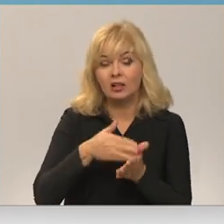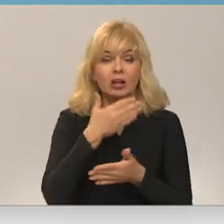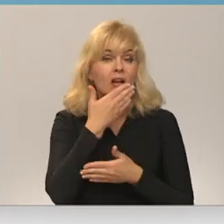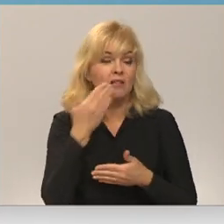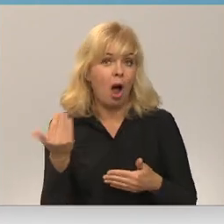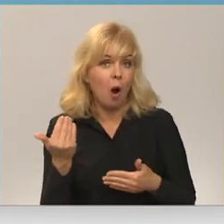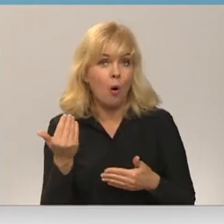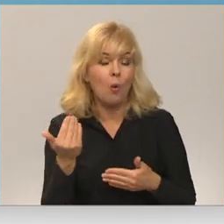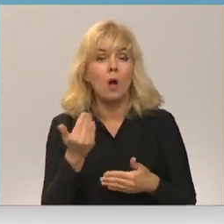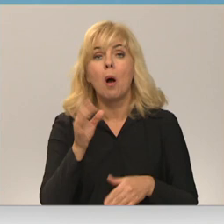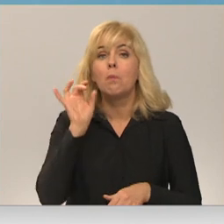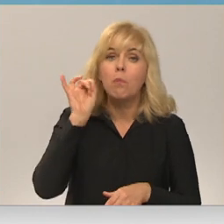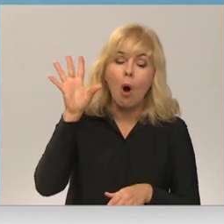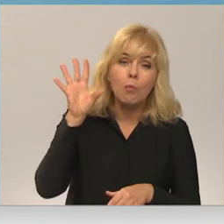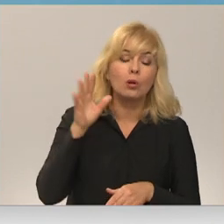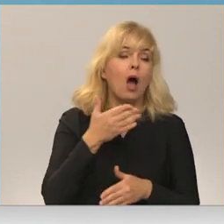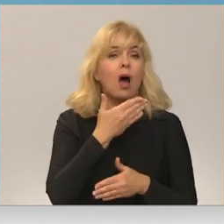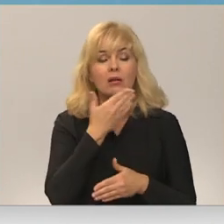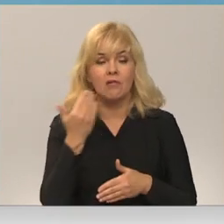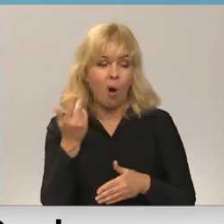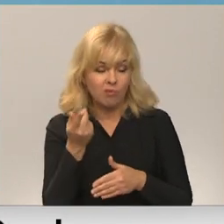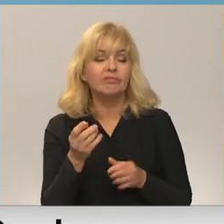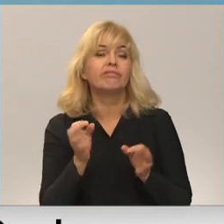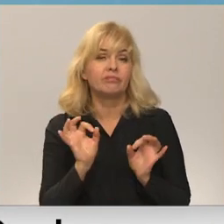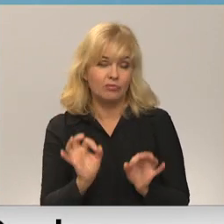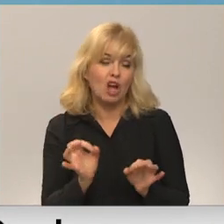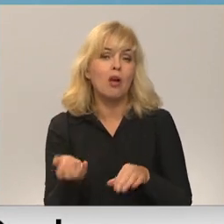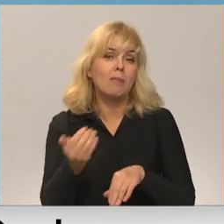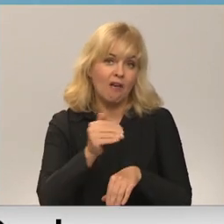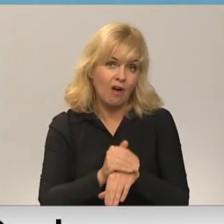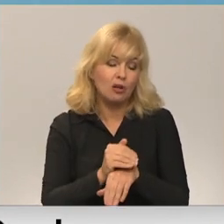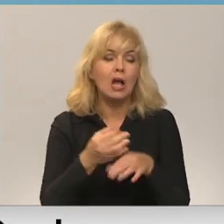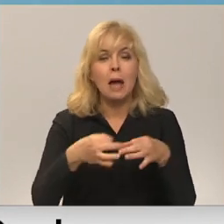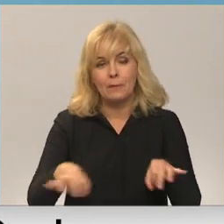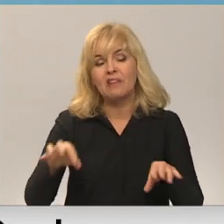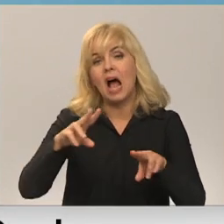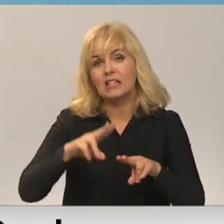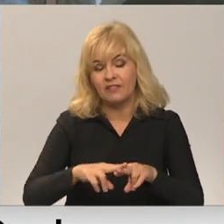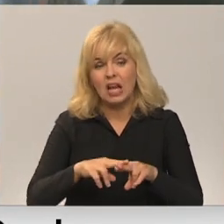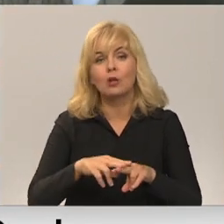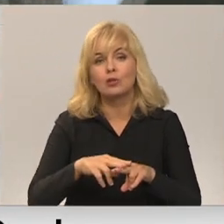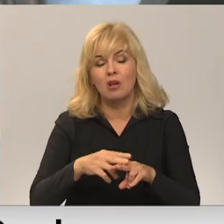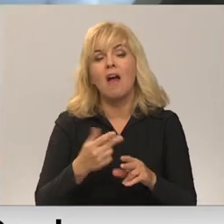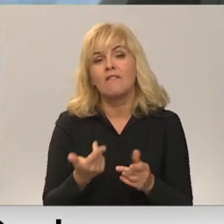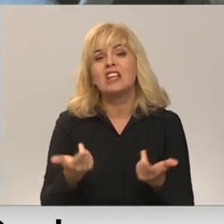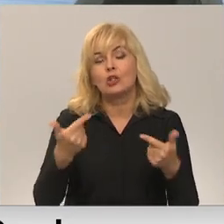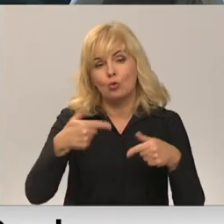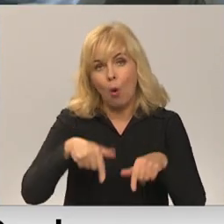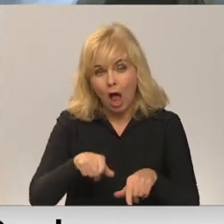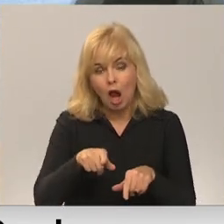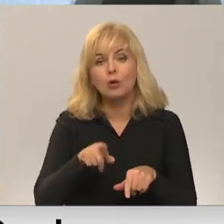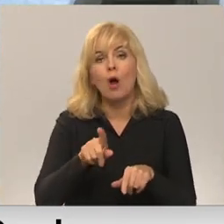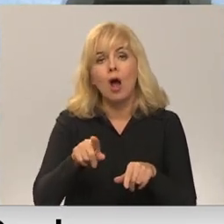absolūti nepopulāra, nepopulārākā. Faktiski arī šīs vakans ir visu laiku. Daļu nācies